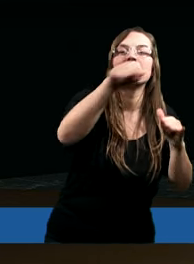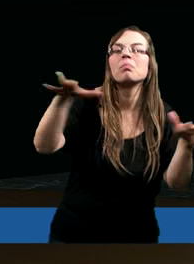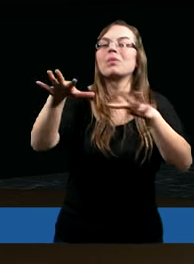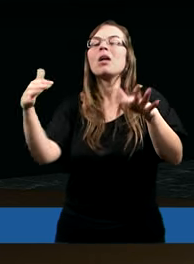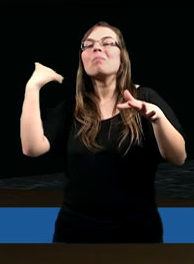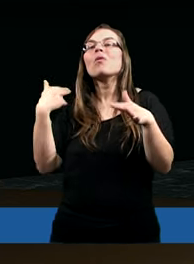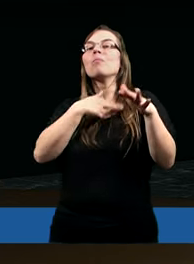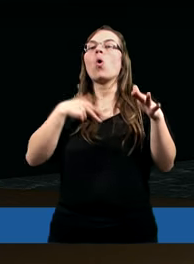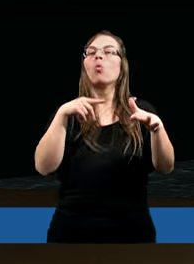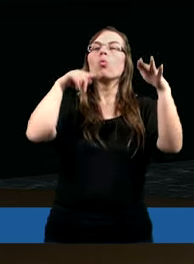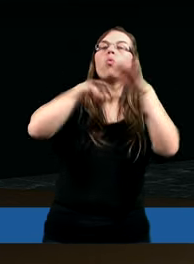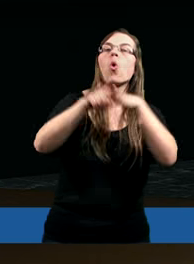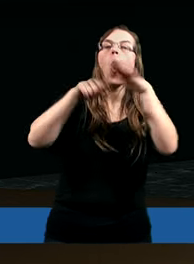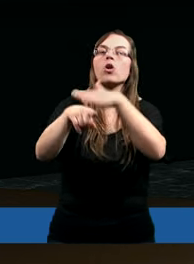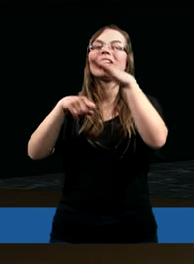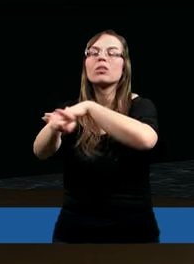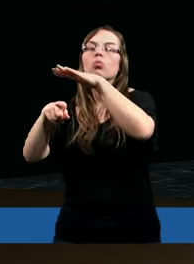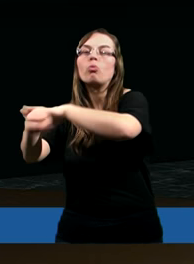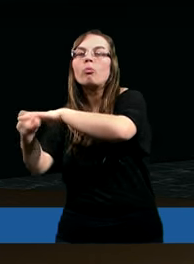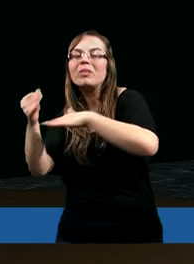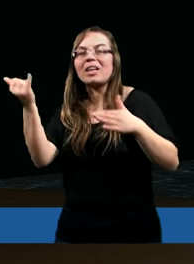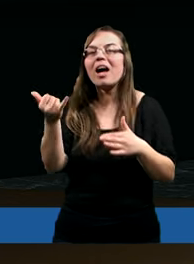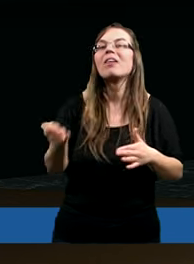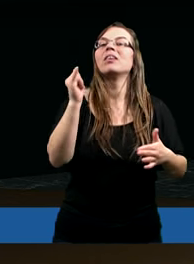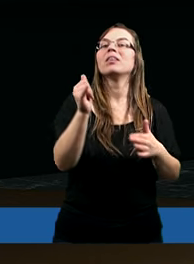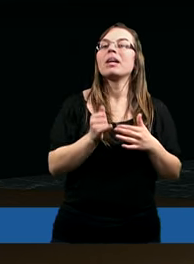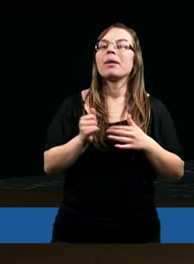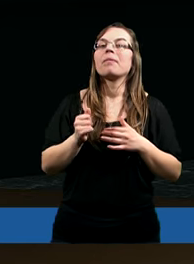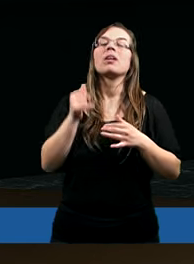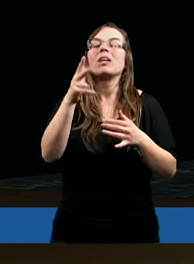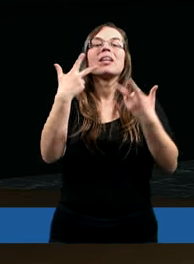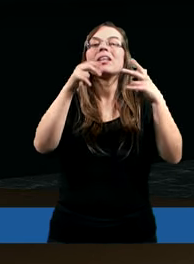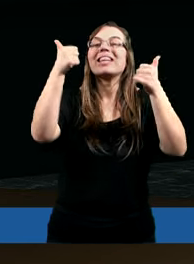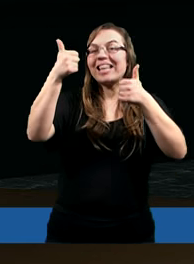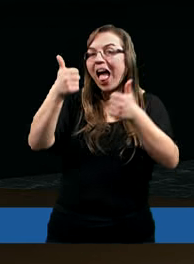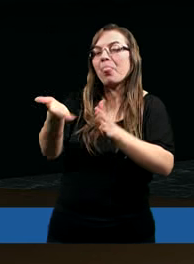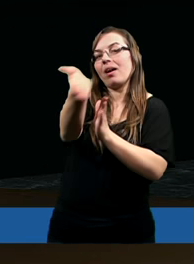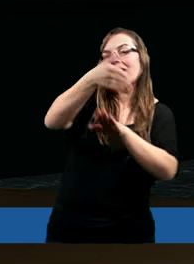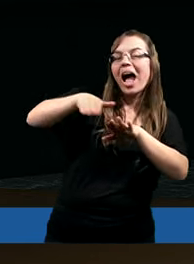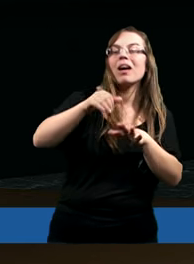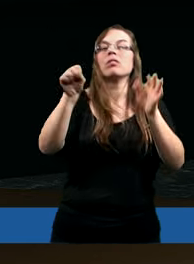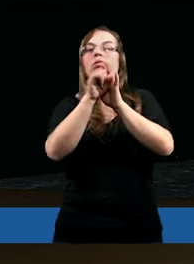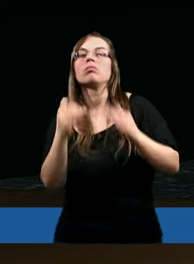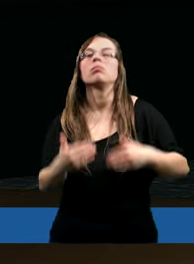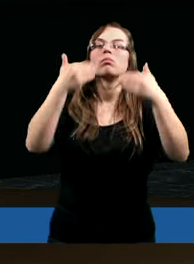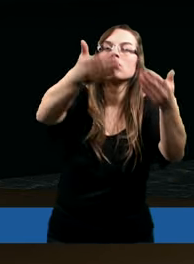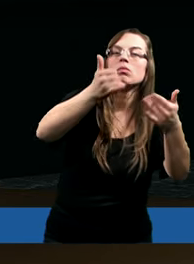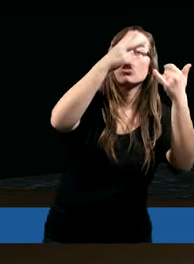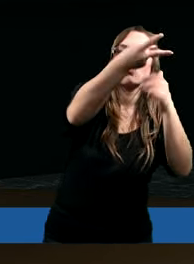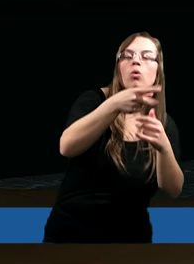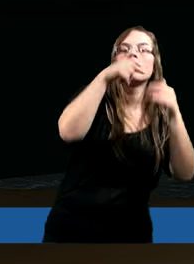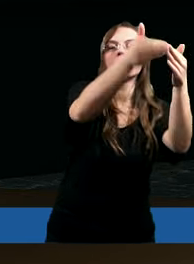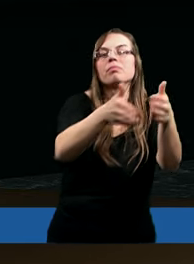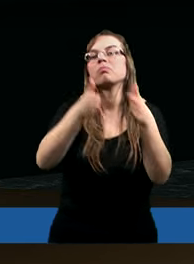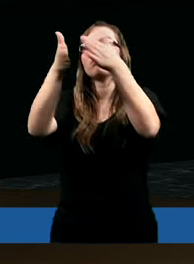tymi uchodźcami, którzy często przemieszczali się z jednej krainy do drugiej, z jednego miasta do